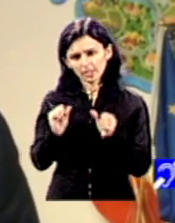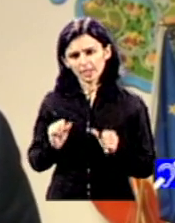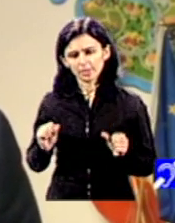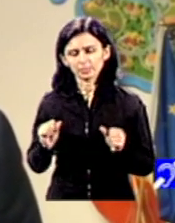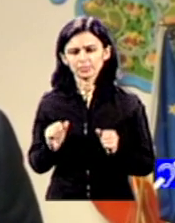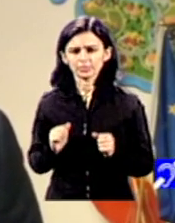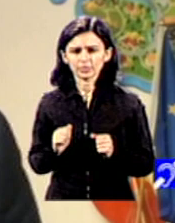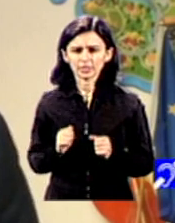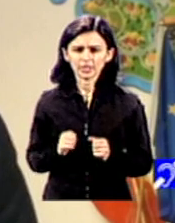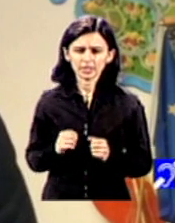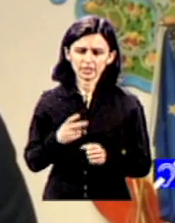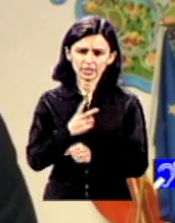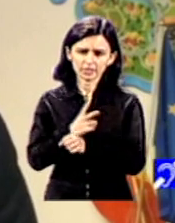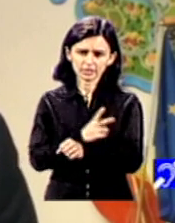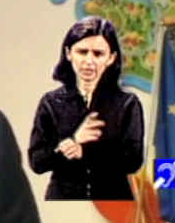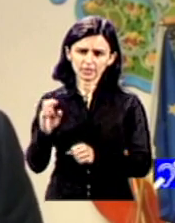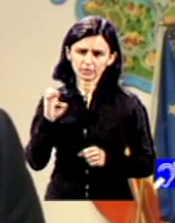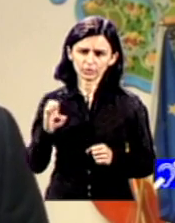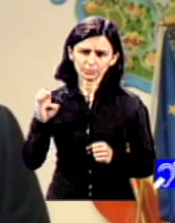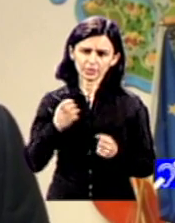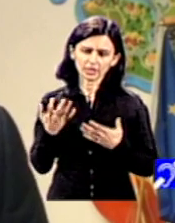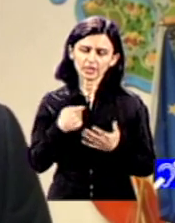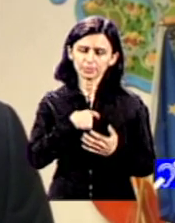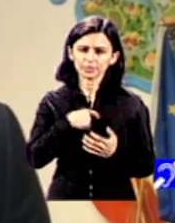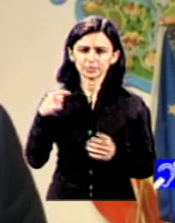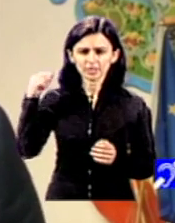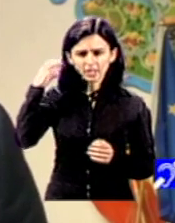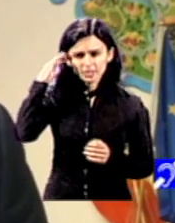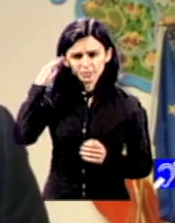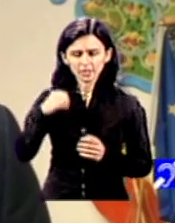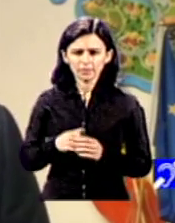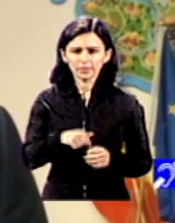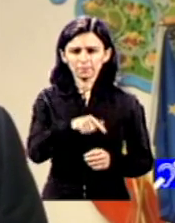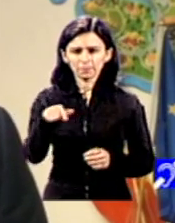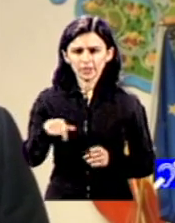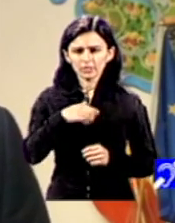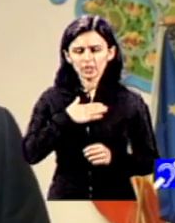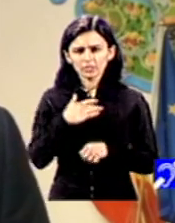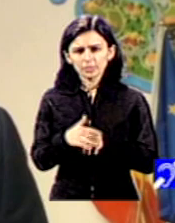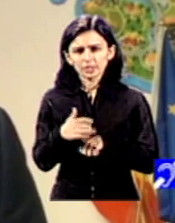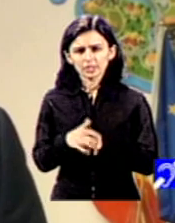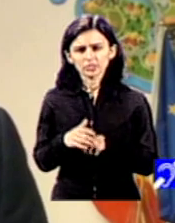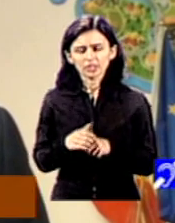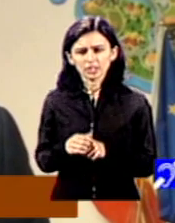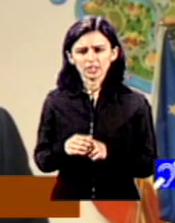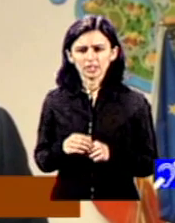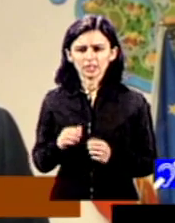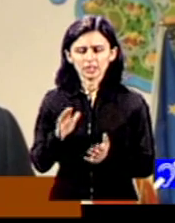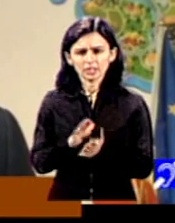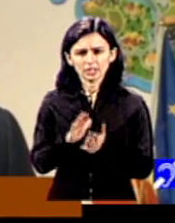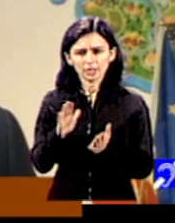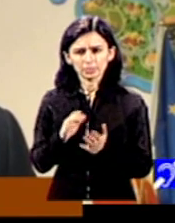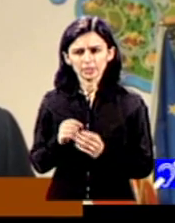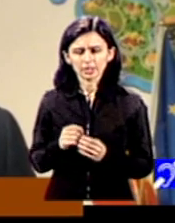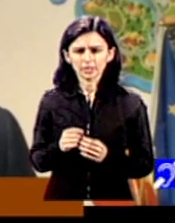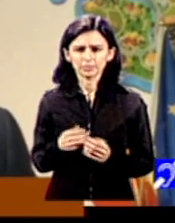de unde ne putem inspira. La noi avem oarecum încercarea de a aplica principiul subsidiarității astfel încât la nivel